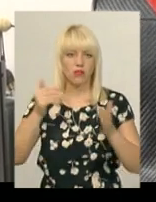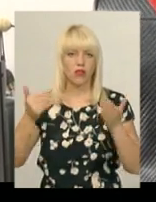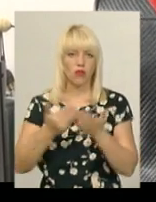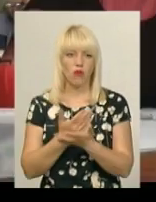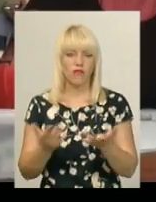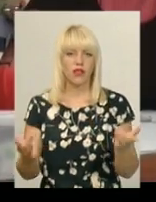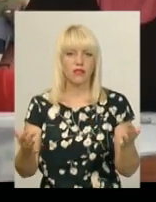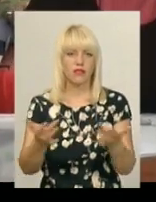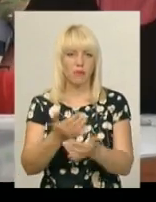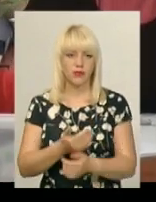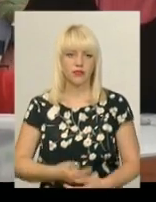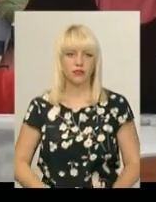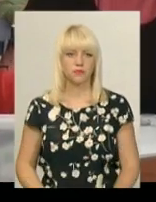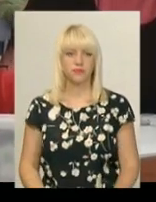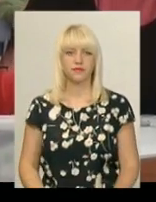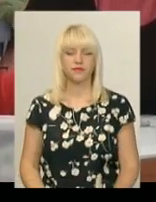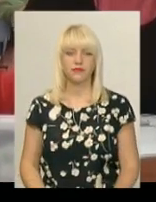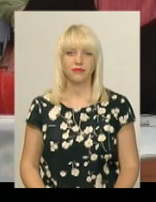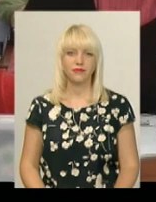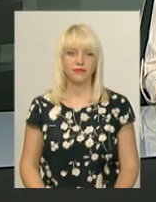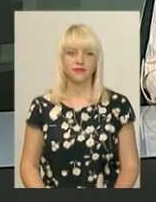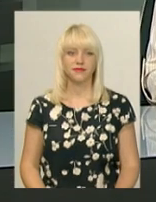Ірина Аріон, Юрій Чорний, новини Поділля, Центр.